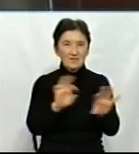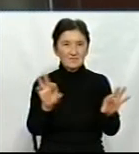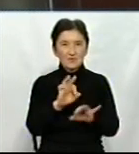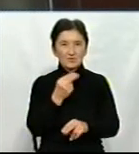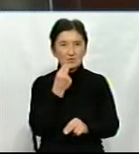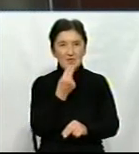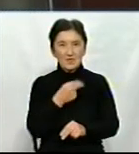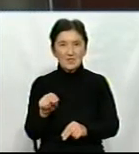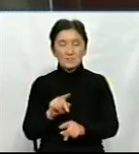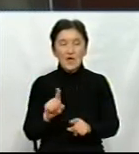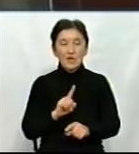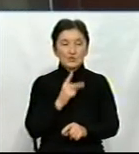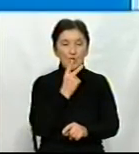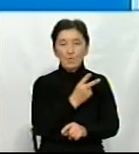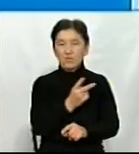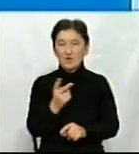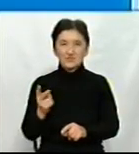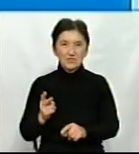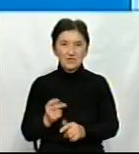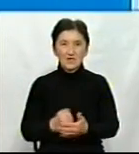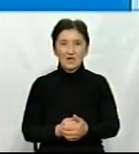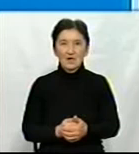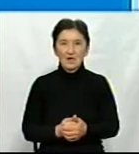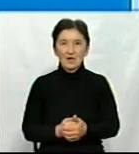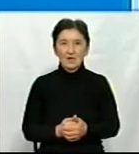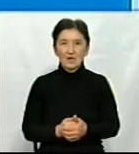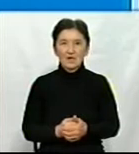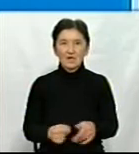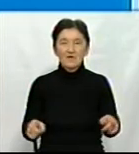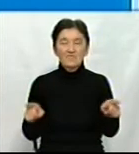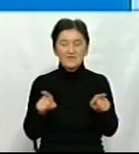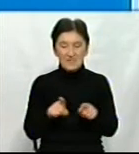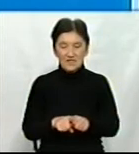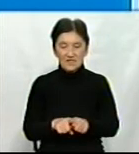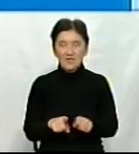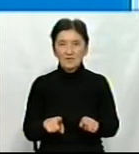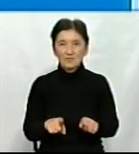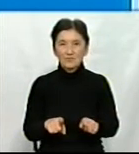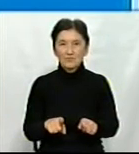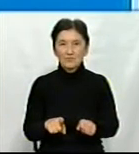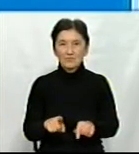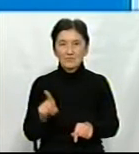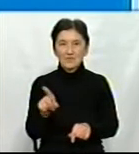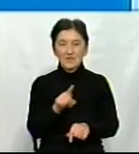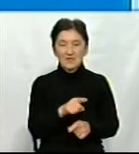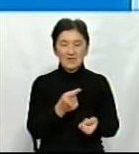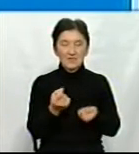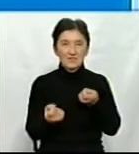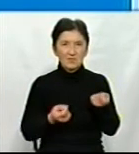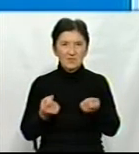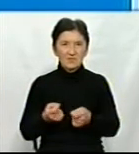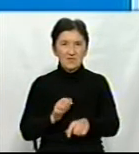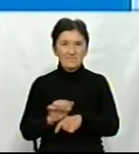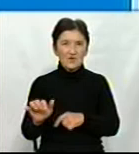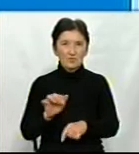те, чому вони бачать там наші гості в туді. А все-таки це дрібне таке виробництво.